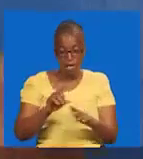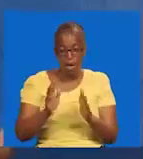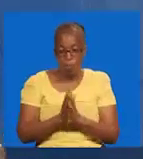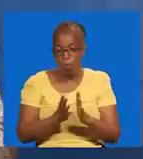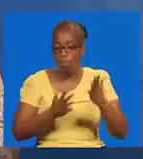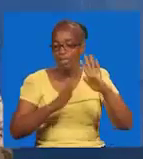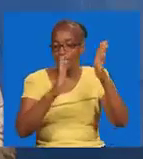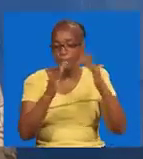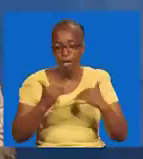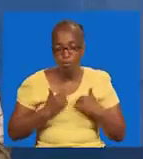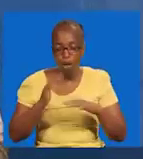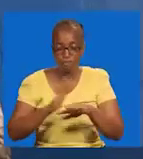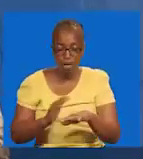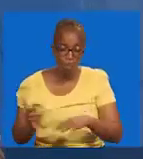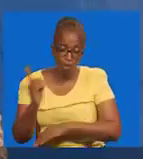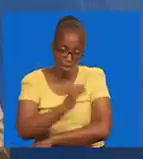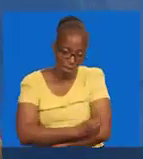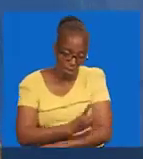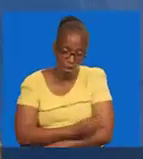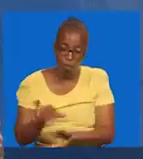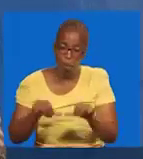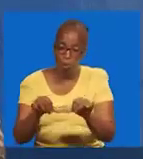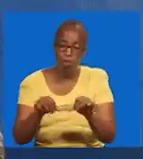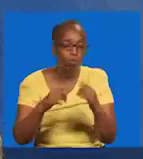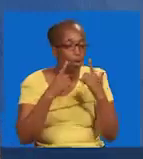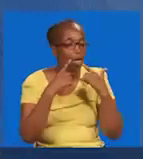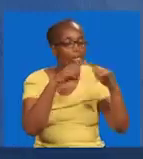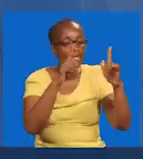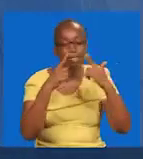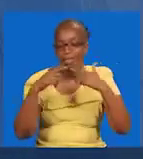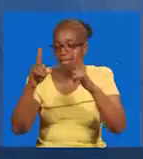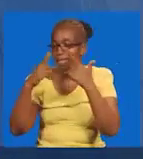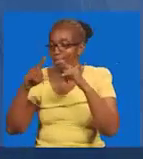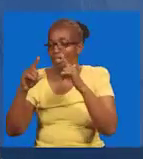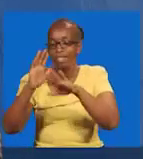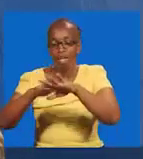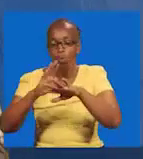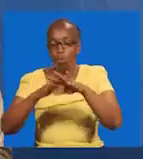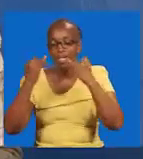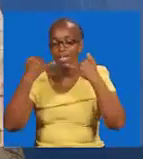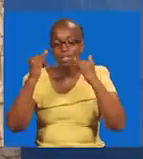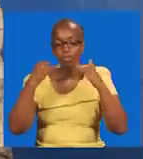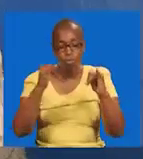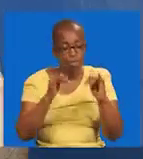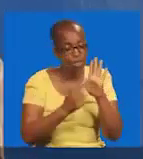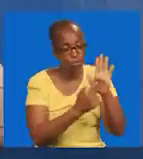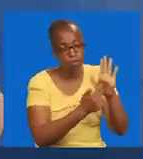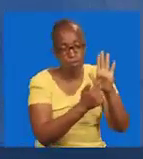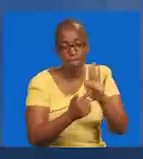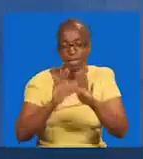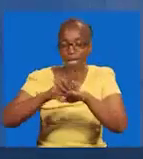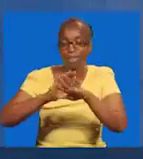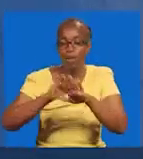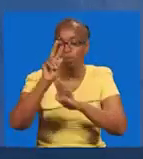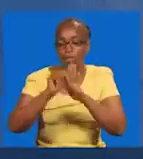Tushereke. Tue nasiku njema. Tue mashahidi. Tue nese ya bari njema kwa wale ambao wanjajua. Tuonyeshe